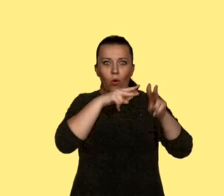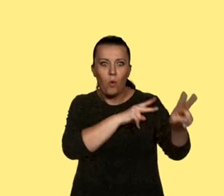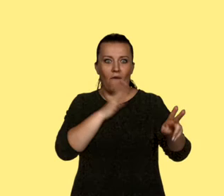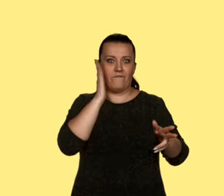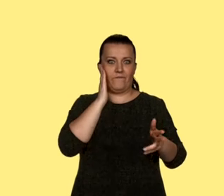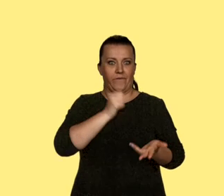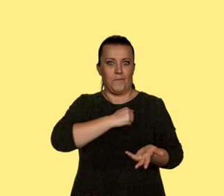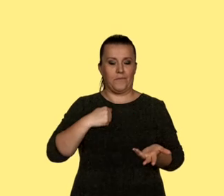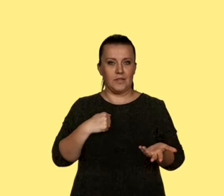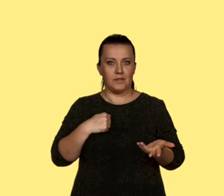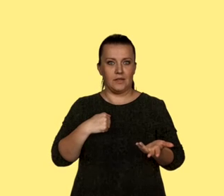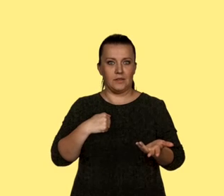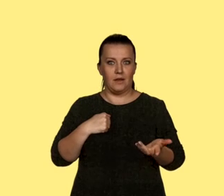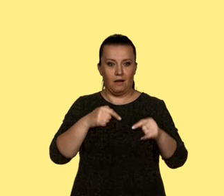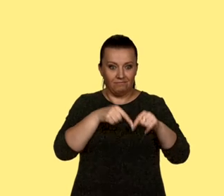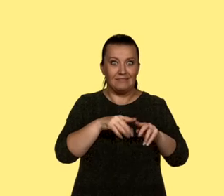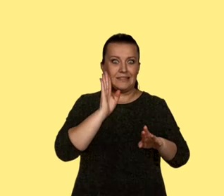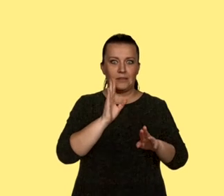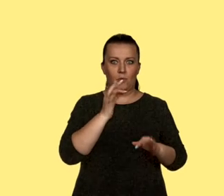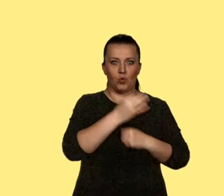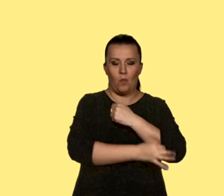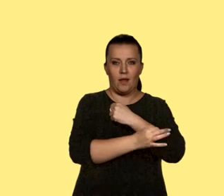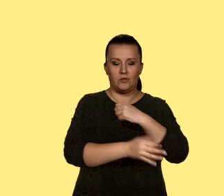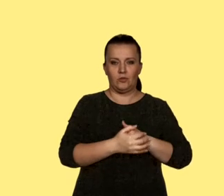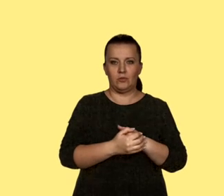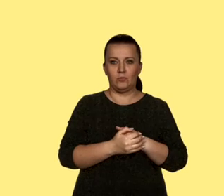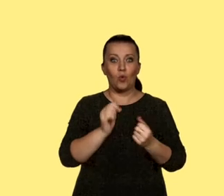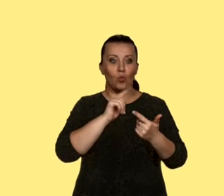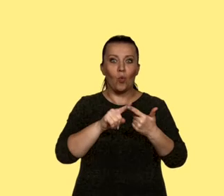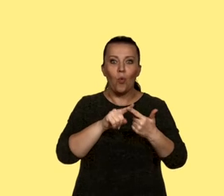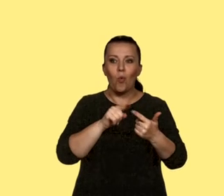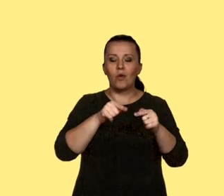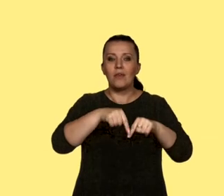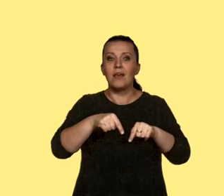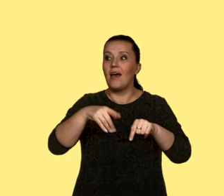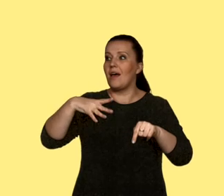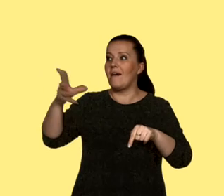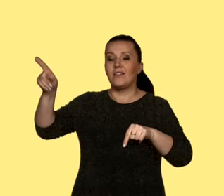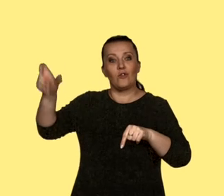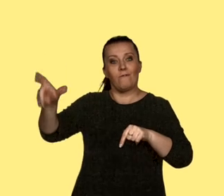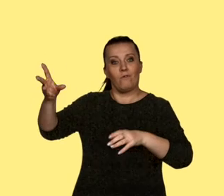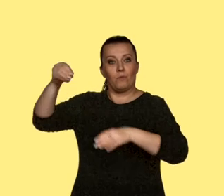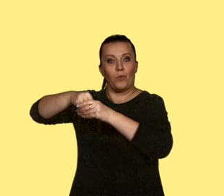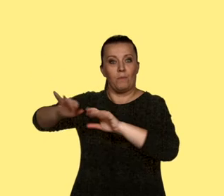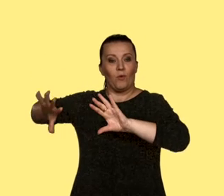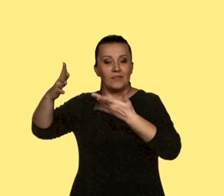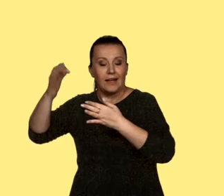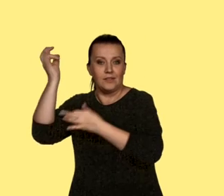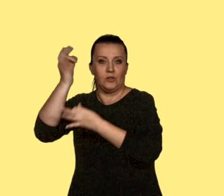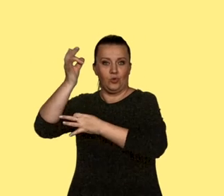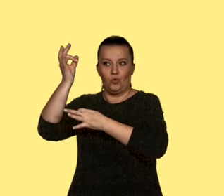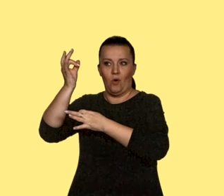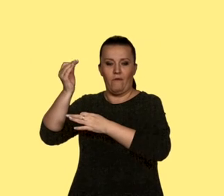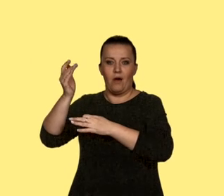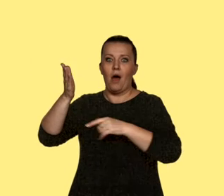głównej, to tym kontekstem na pewno będzie też jego udział w Powstaniu Styczniowym, to co później